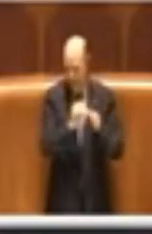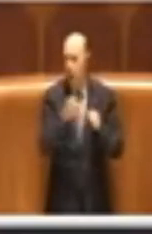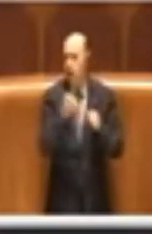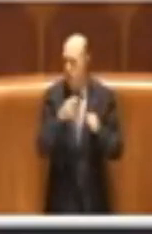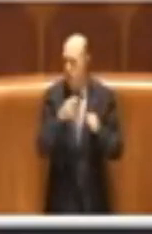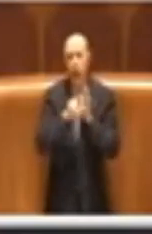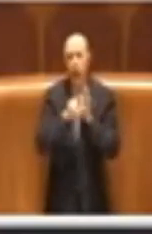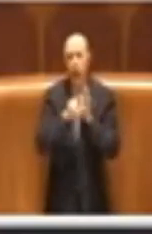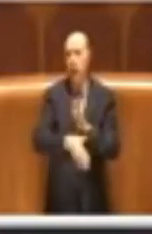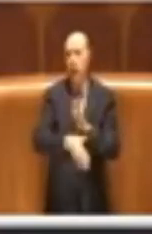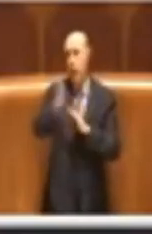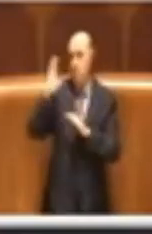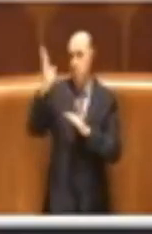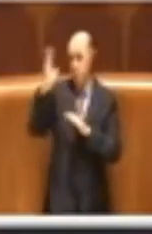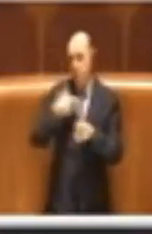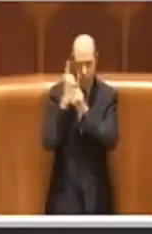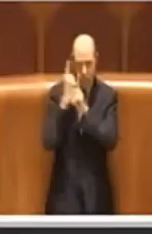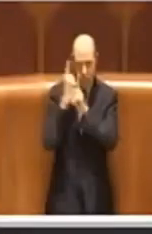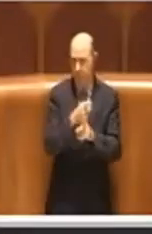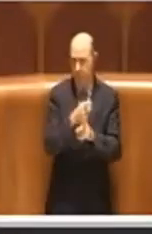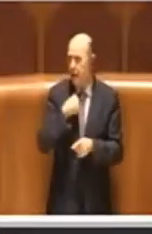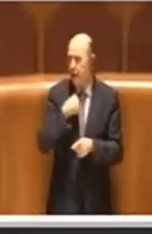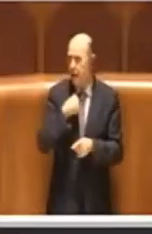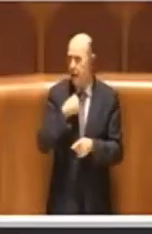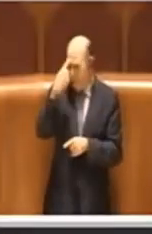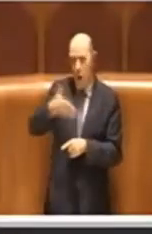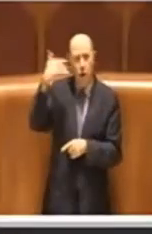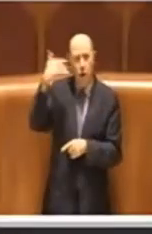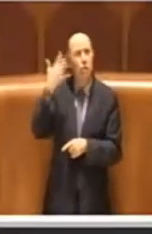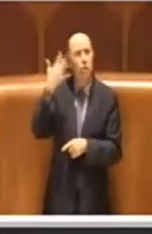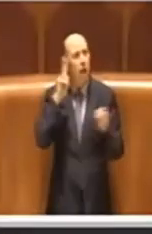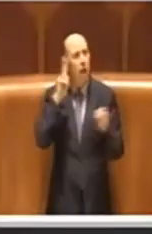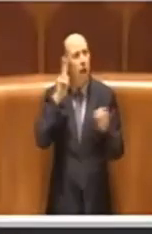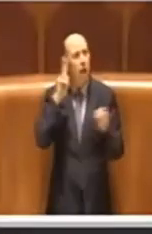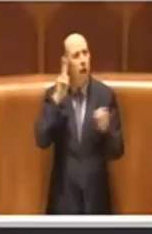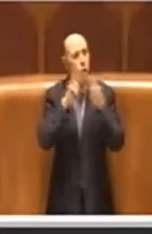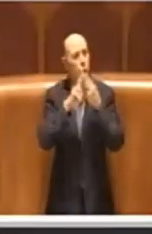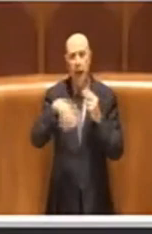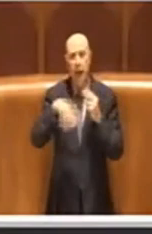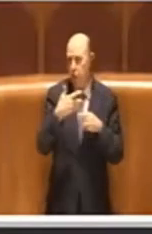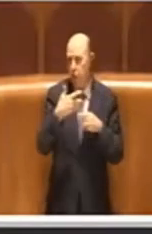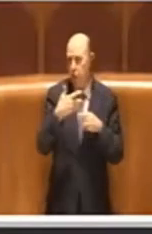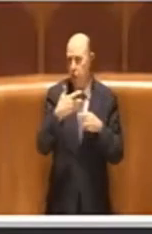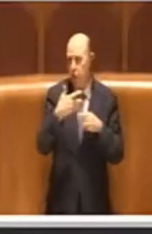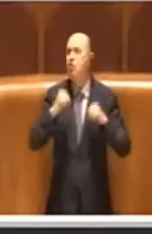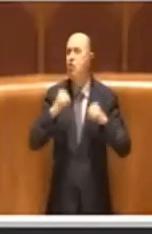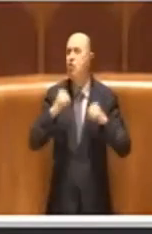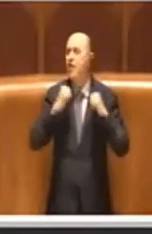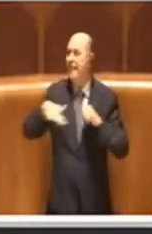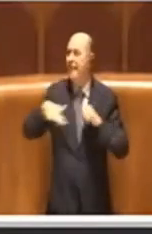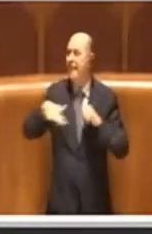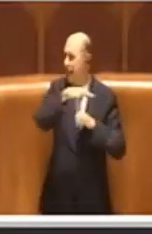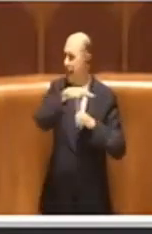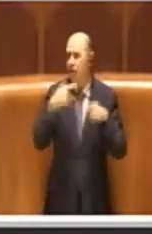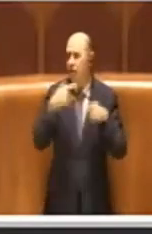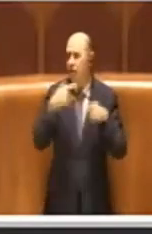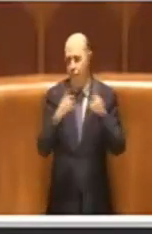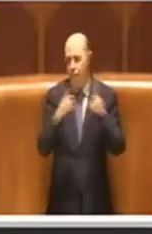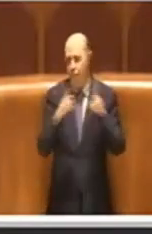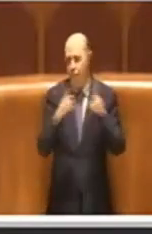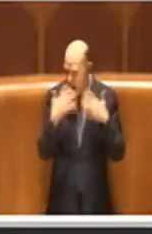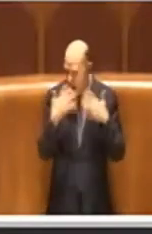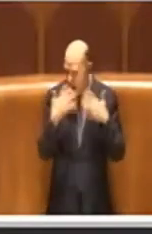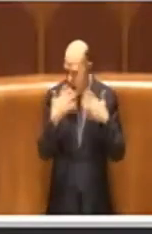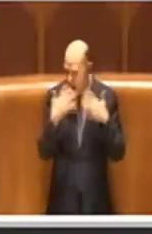seguendo da tempo. Ricordo addirittura che noi avevamo già incontrato più volte i cittadini e il presidente